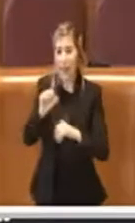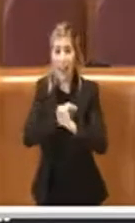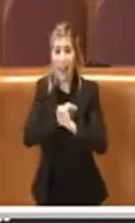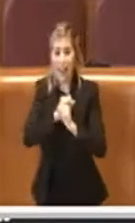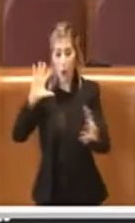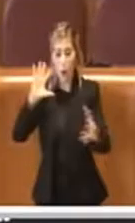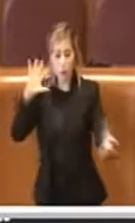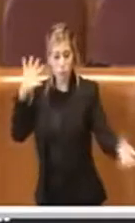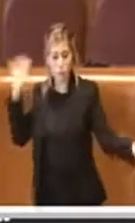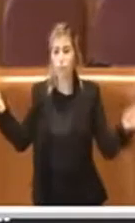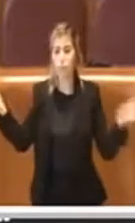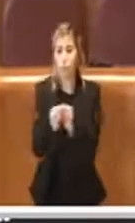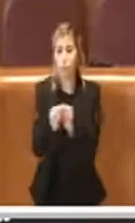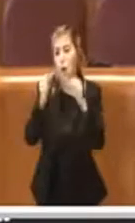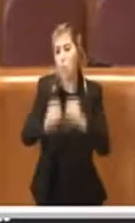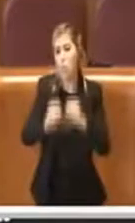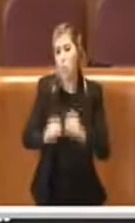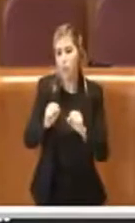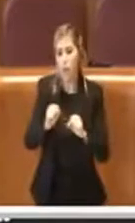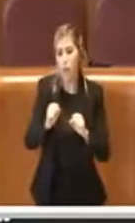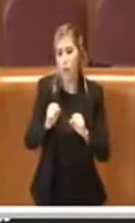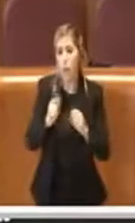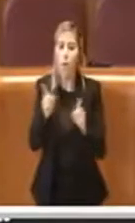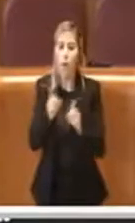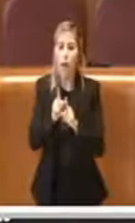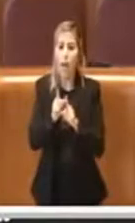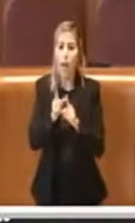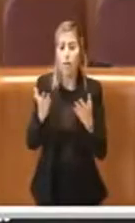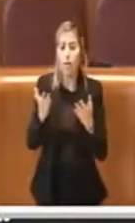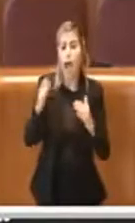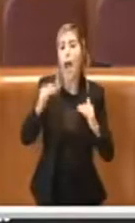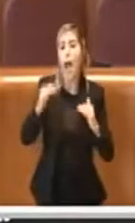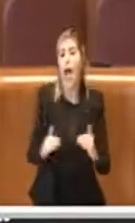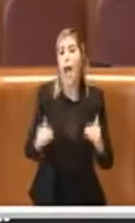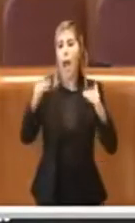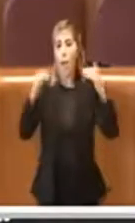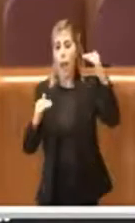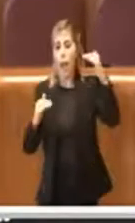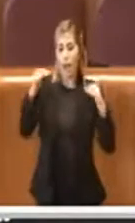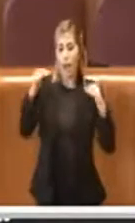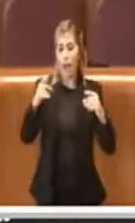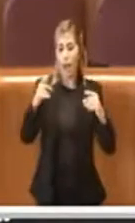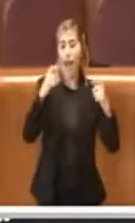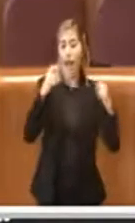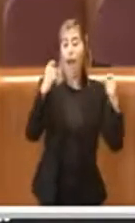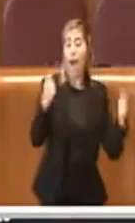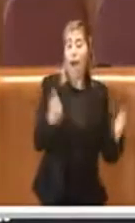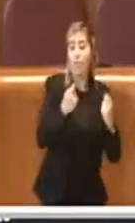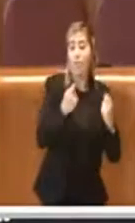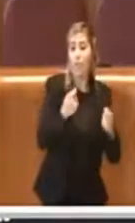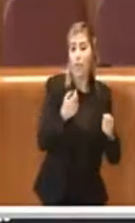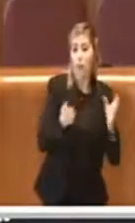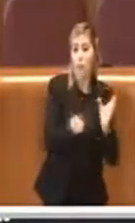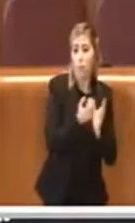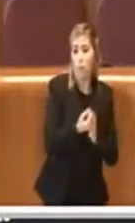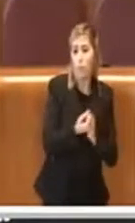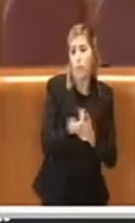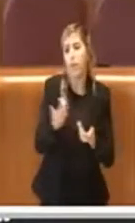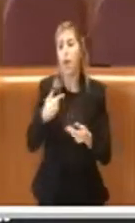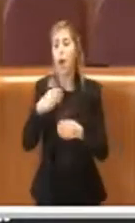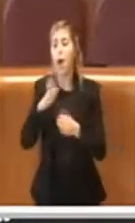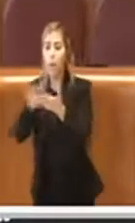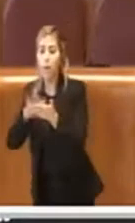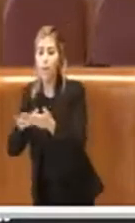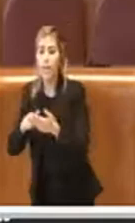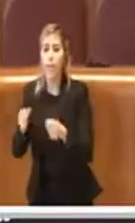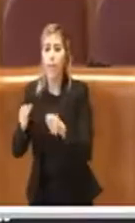potranno mantenere ancora un equilibrio tra attività produttive e decoro e cittadinanza,